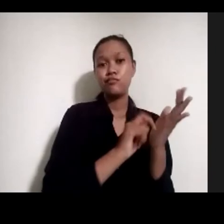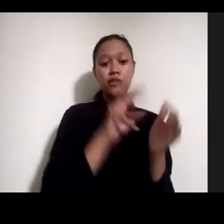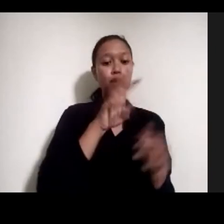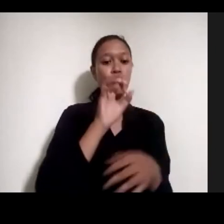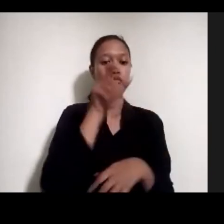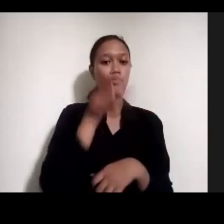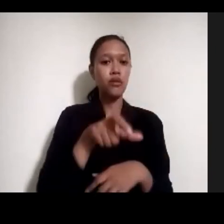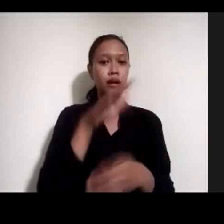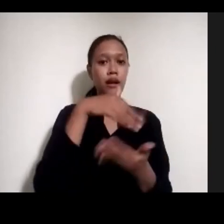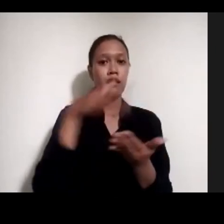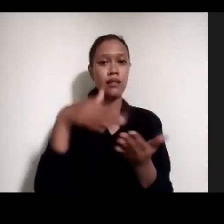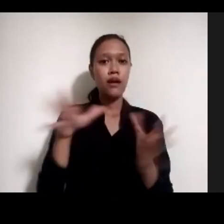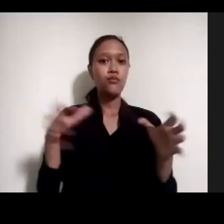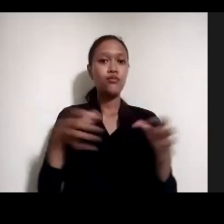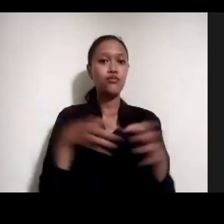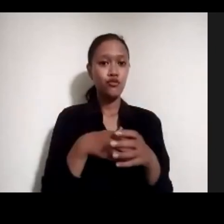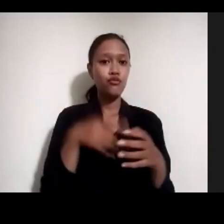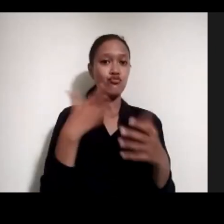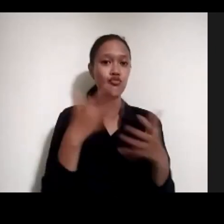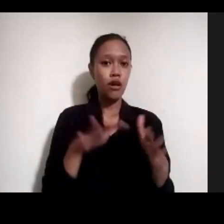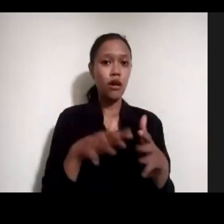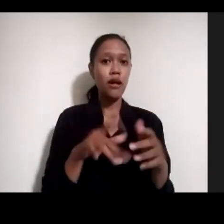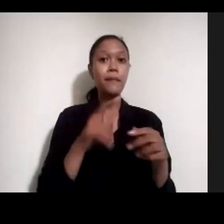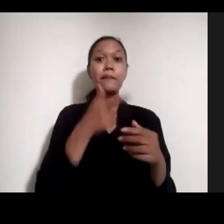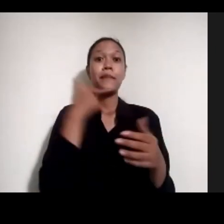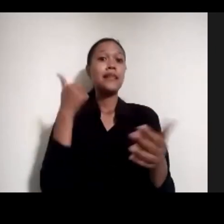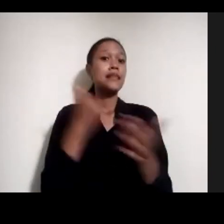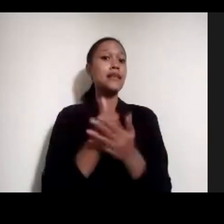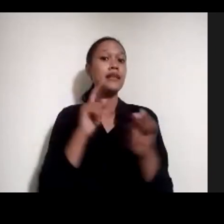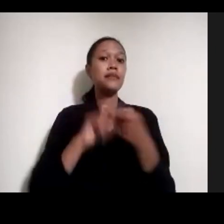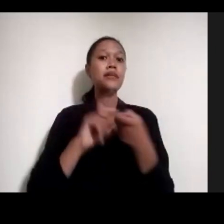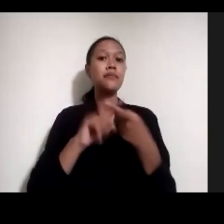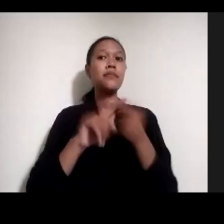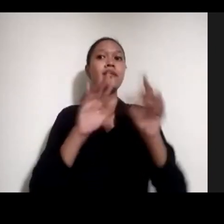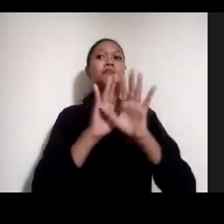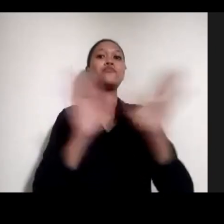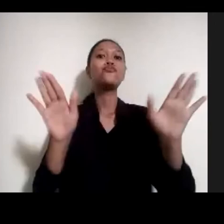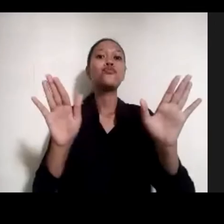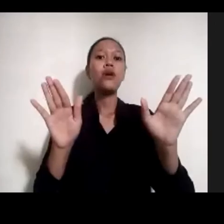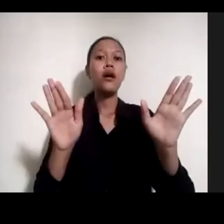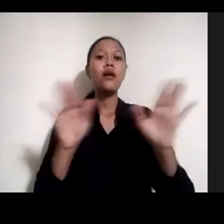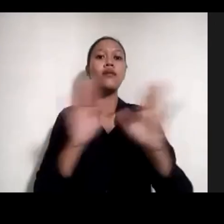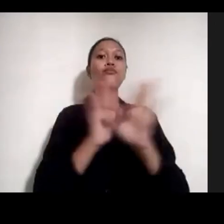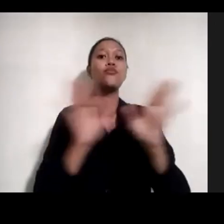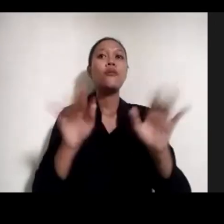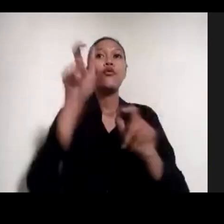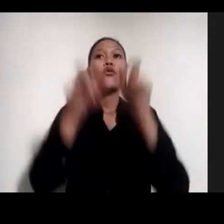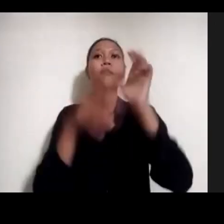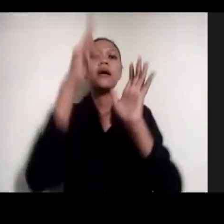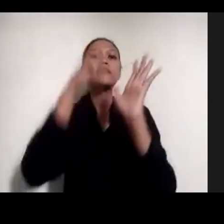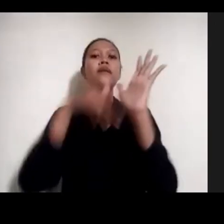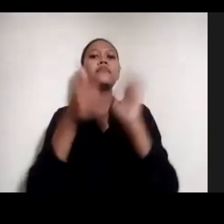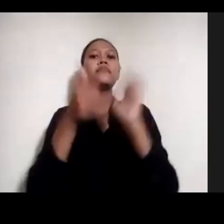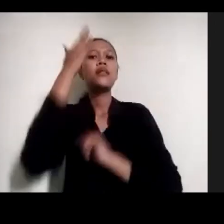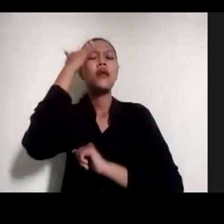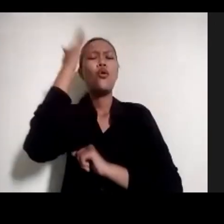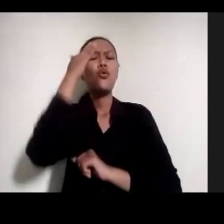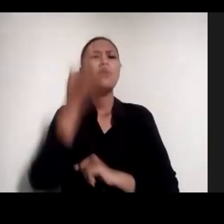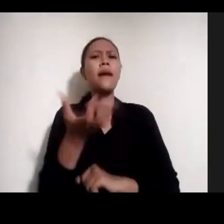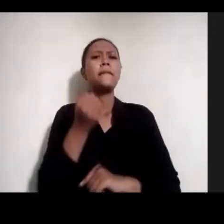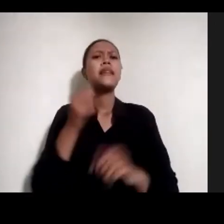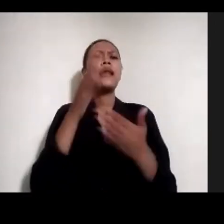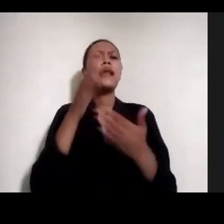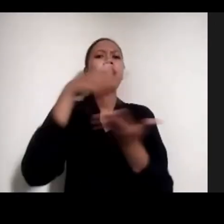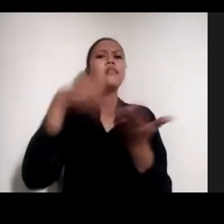Yang terpenting adalah, teman-teman terbuka terhadap pembaca, bagaimana data itu dikumpulkan, dan berapa jumlah yang,